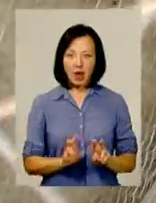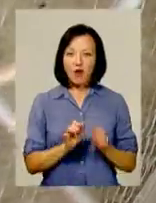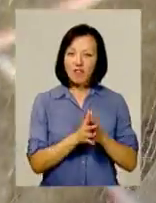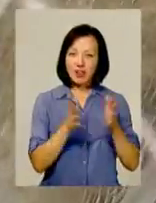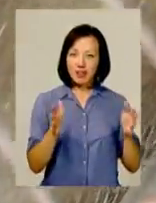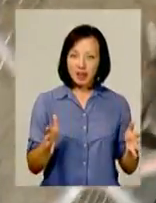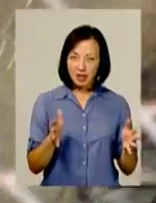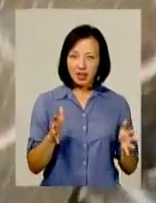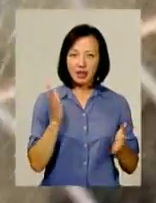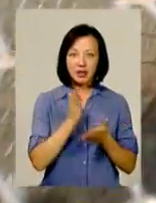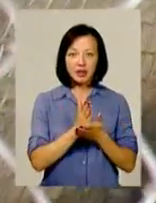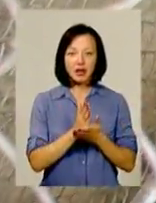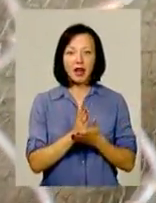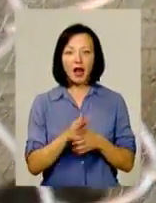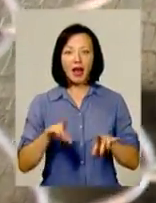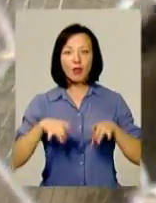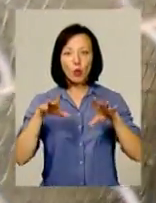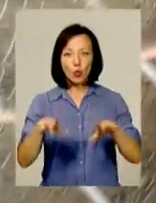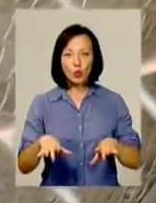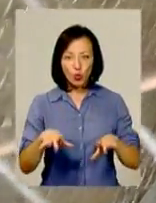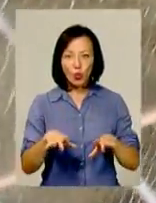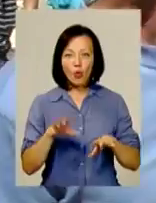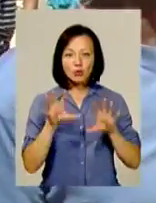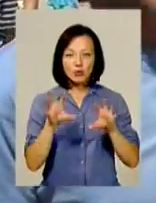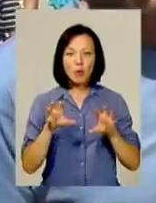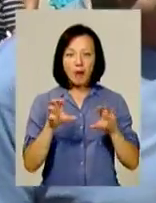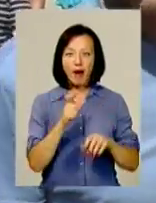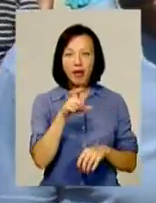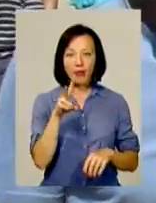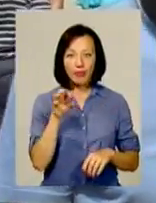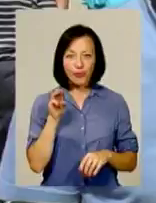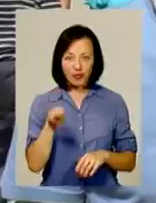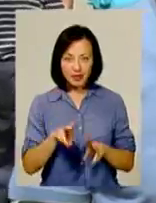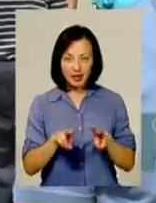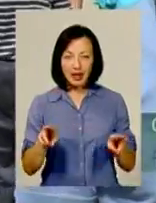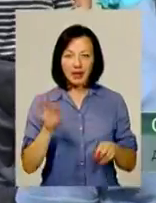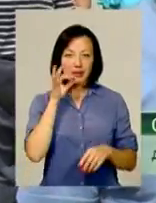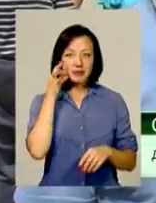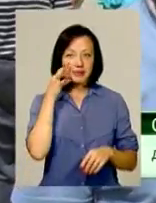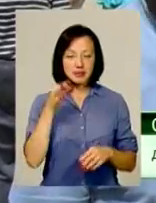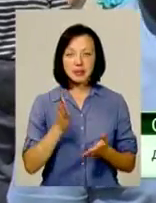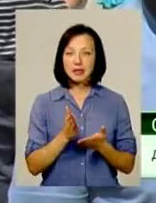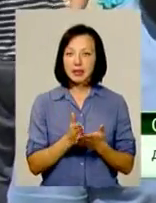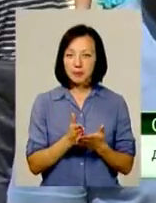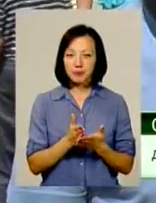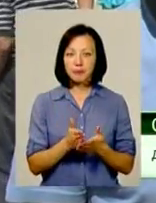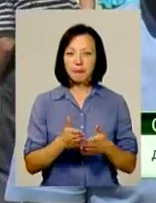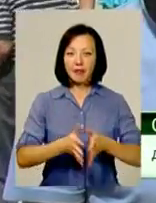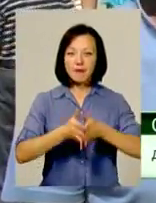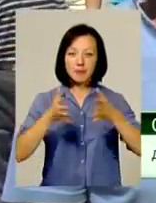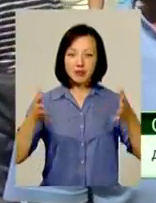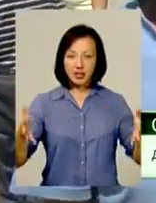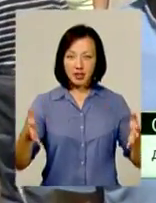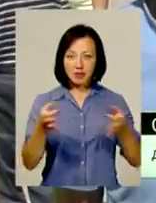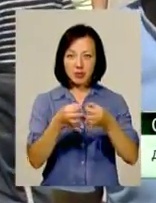хижаків, є кенгуру, єнотоподібний собака та лисиці. Животним вольєри достатньо робиться просторні, проветрюємо.